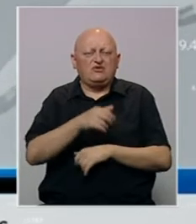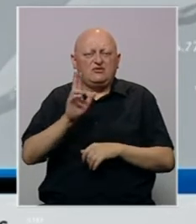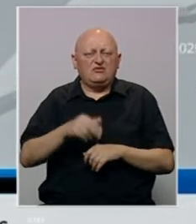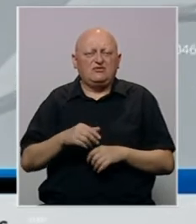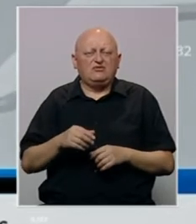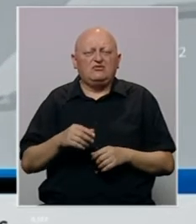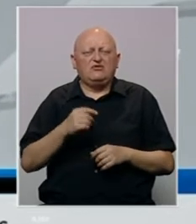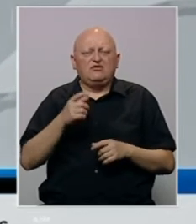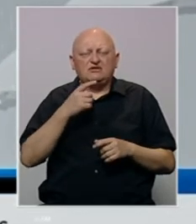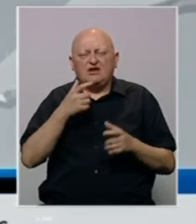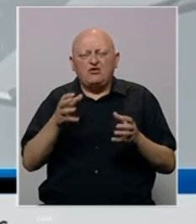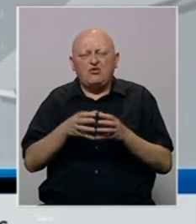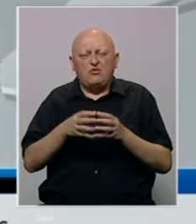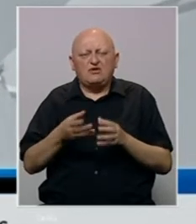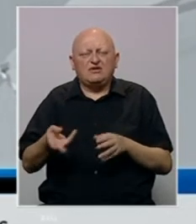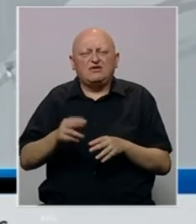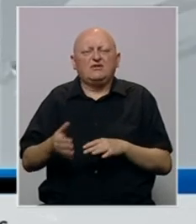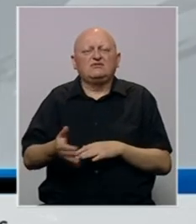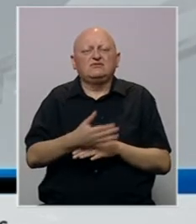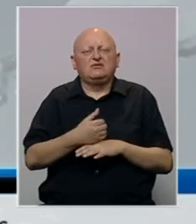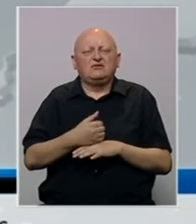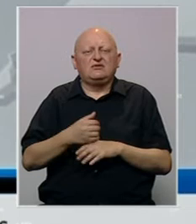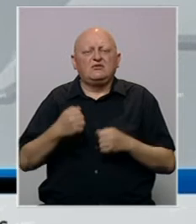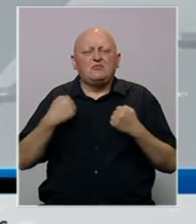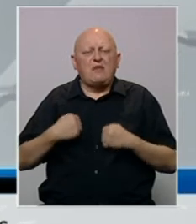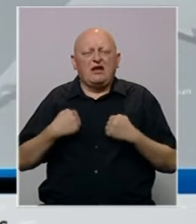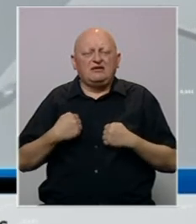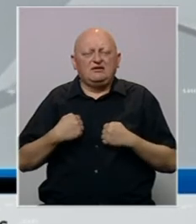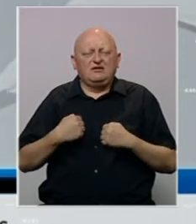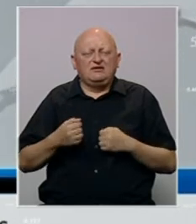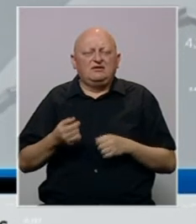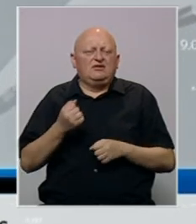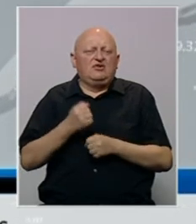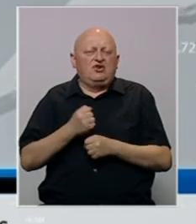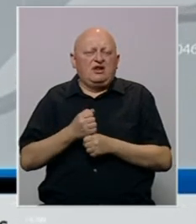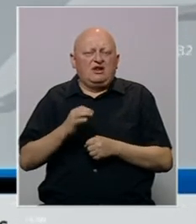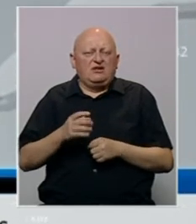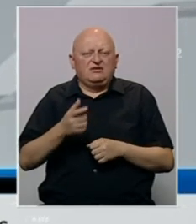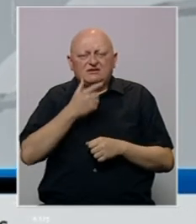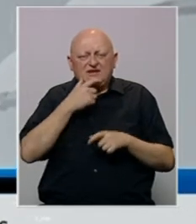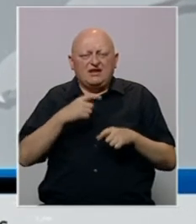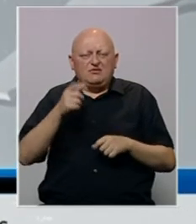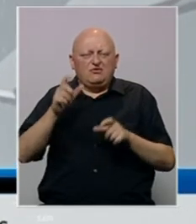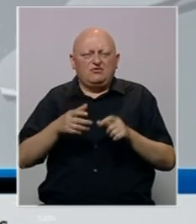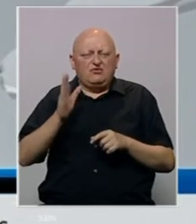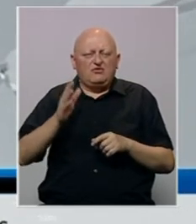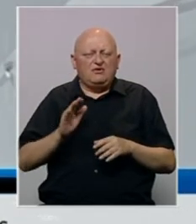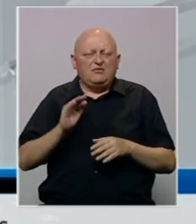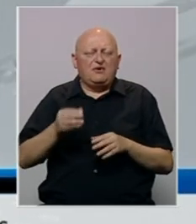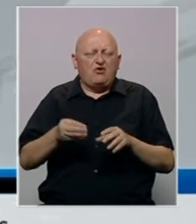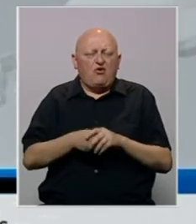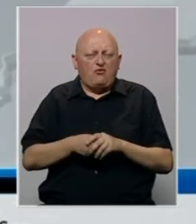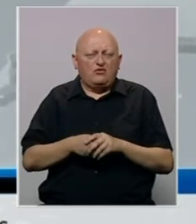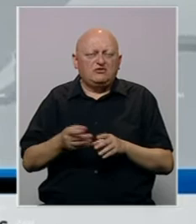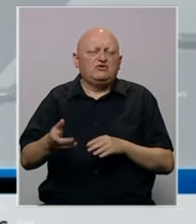stariju populaciju koja zaista najviše iskorišteva banjske centre. Znači radi se o starijim ljudima, možda koji idu i preko fonda, a